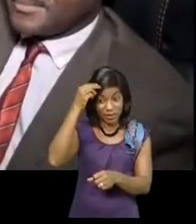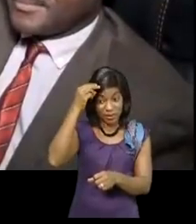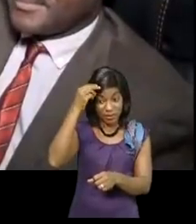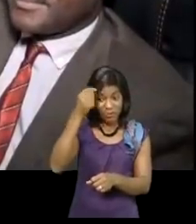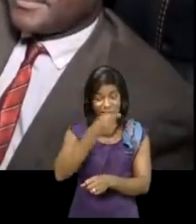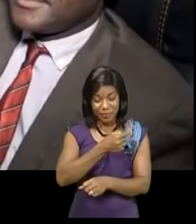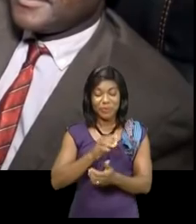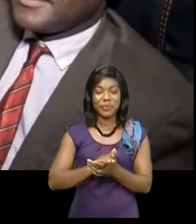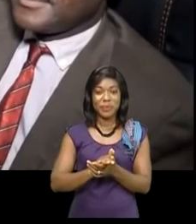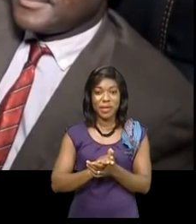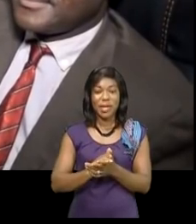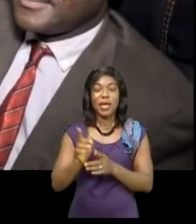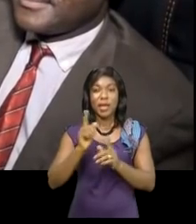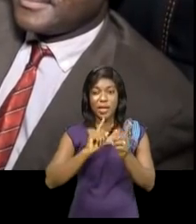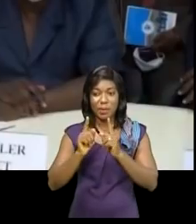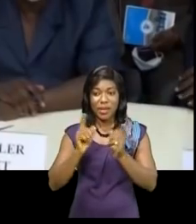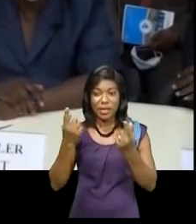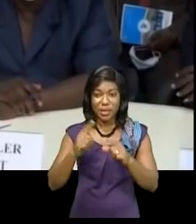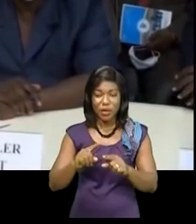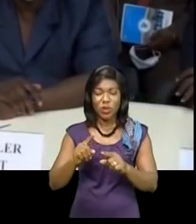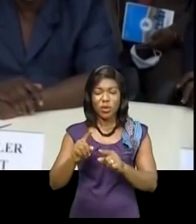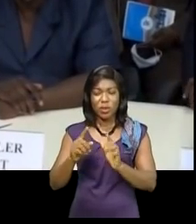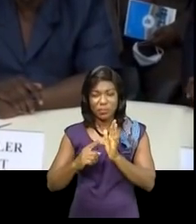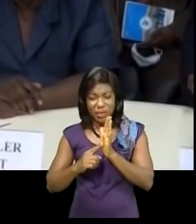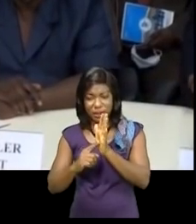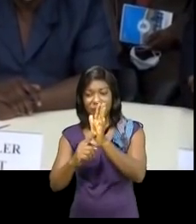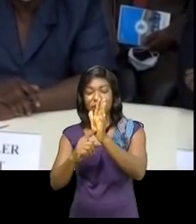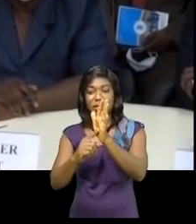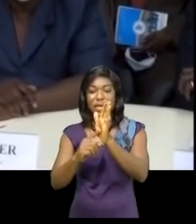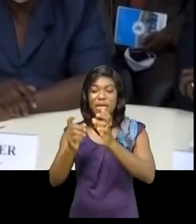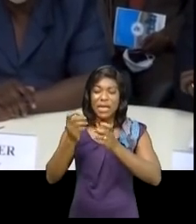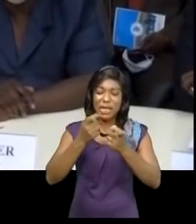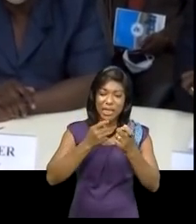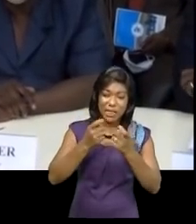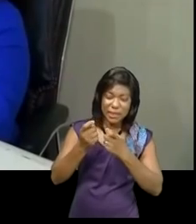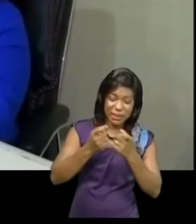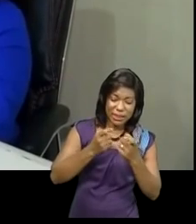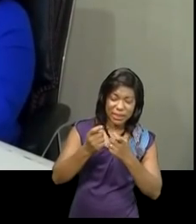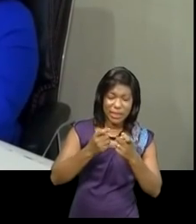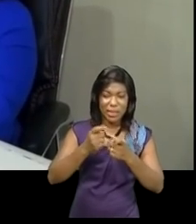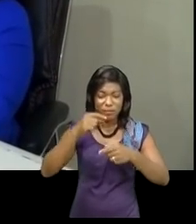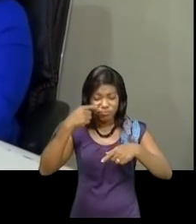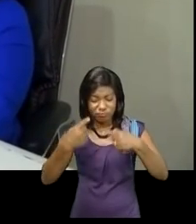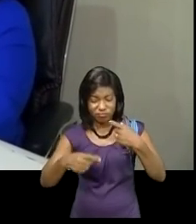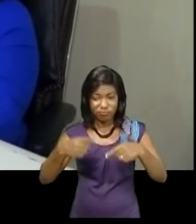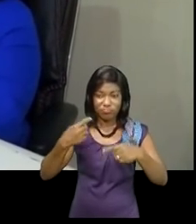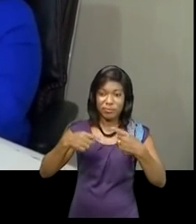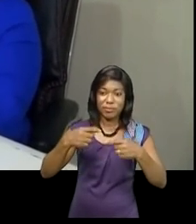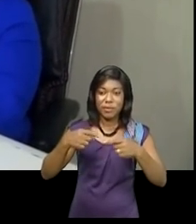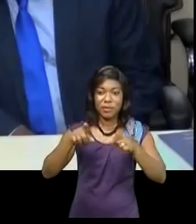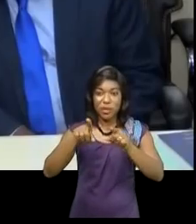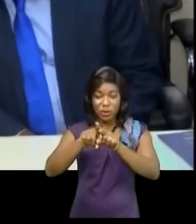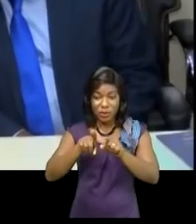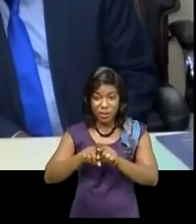de la situation tel que dressé par le représentant de la Fédération nationale des artisans petites et moyennes entreprises du Congo,